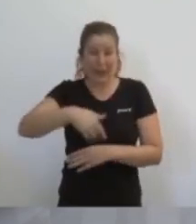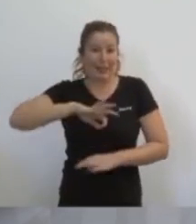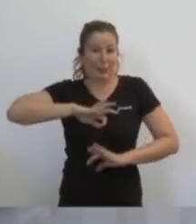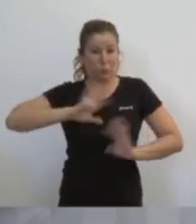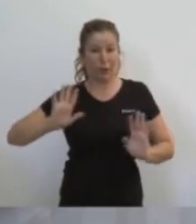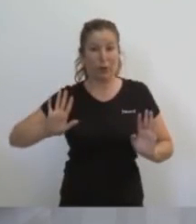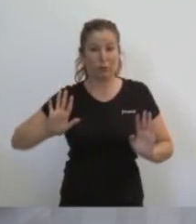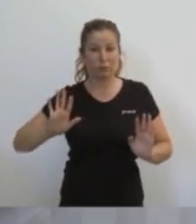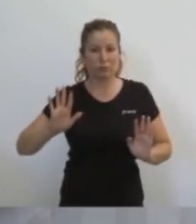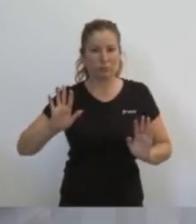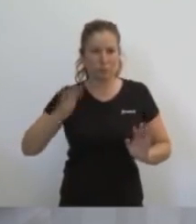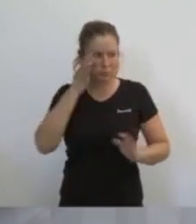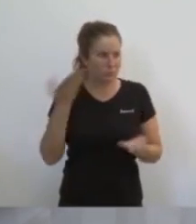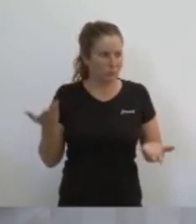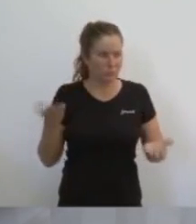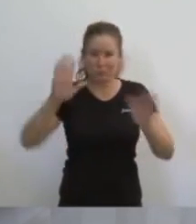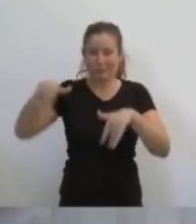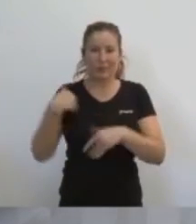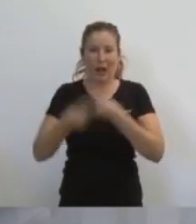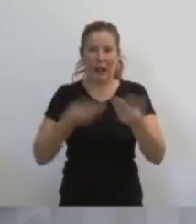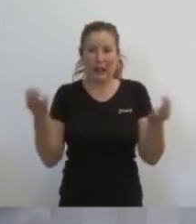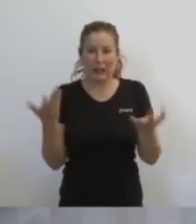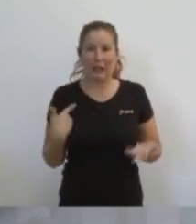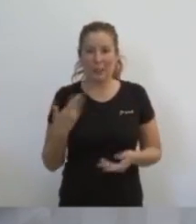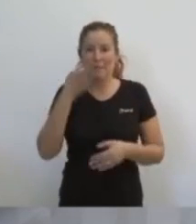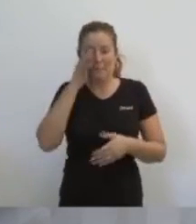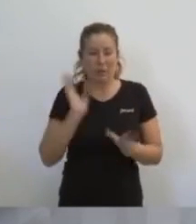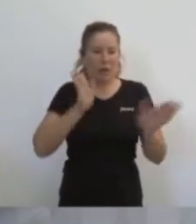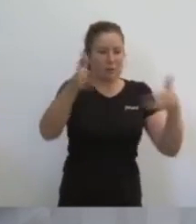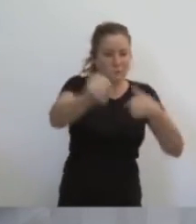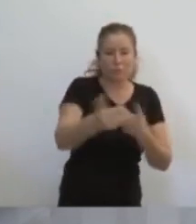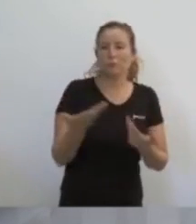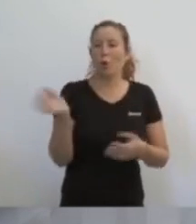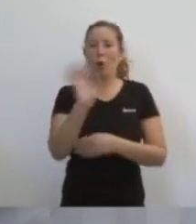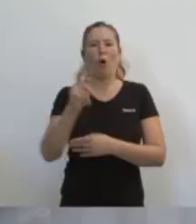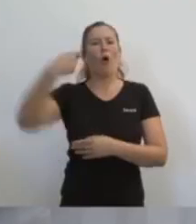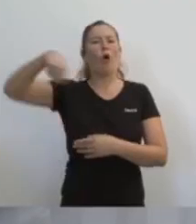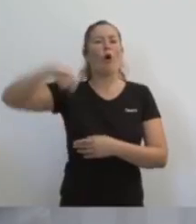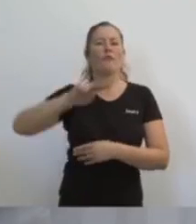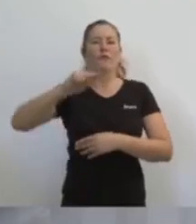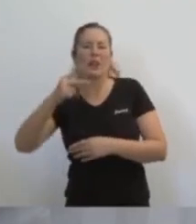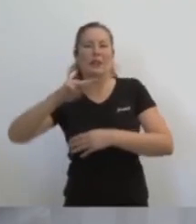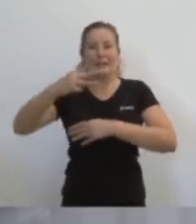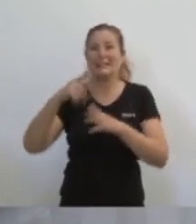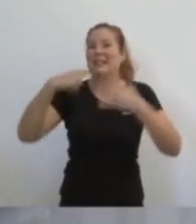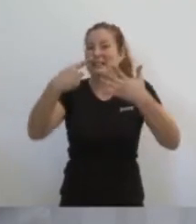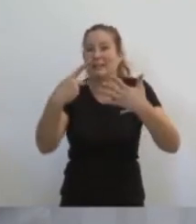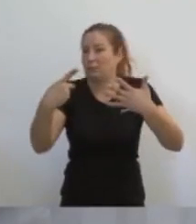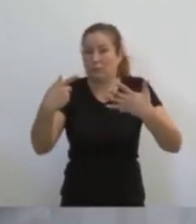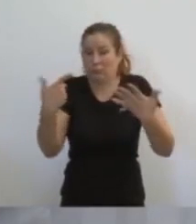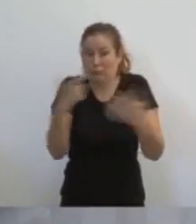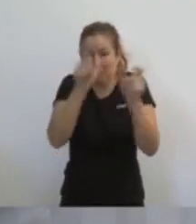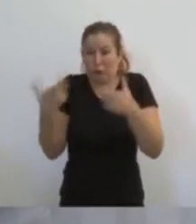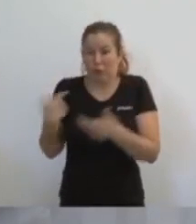Cal ser molt bregat per no tindre un cap de gabinet, per tindre dos, per tindre sis vicepresidents, tots ells cobrant més que el president de la